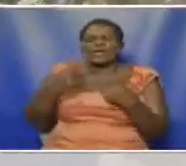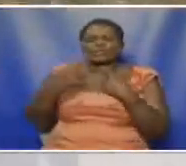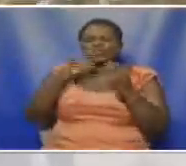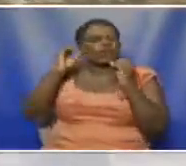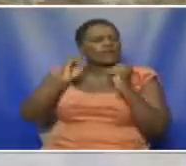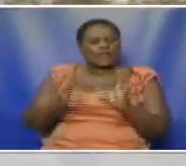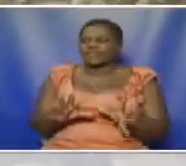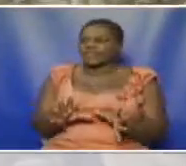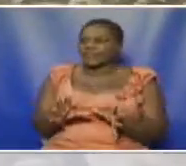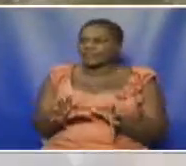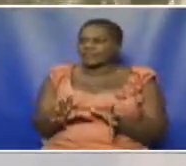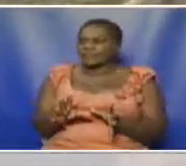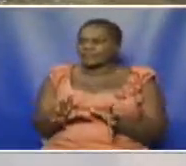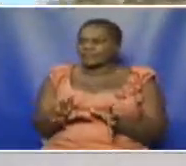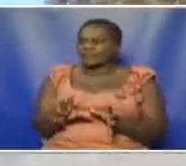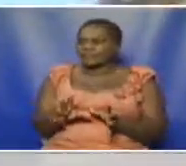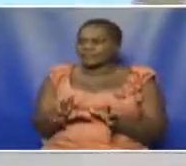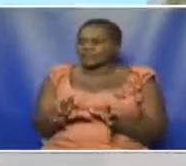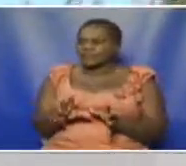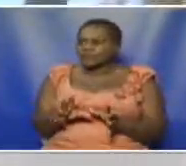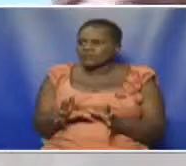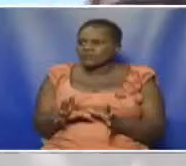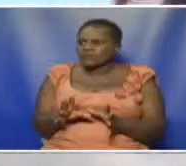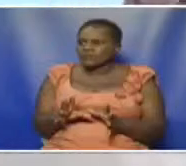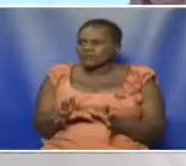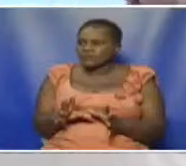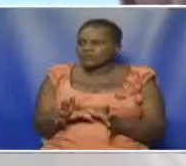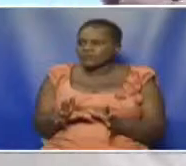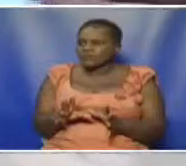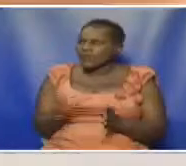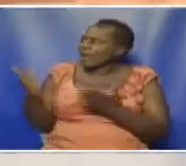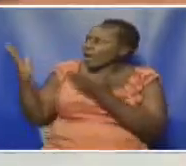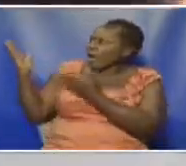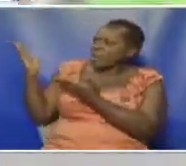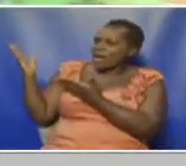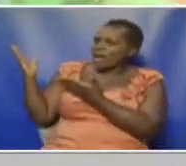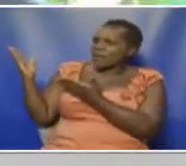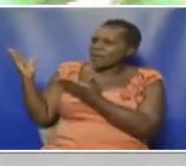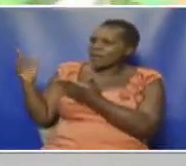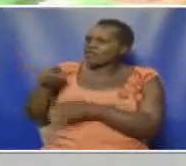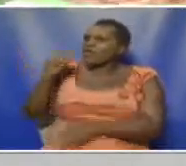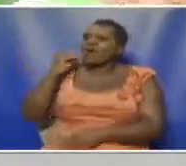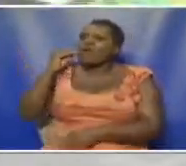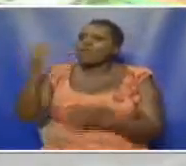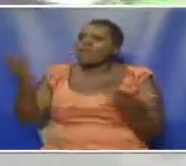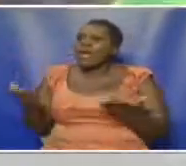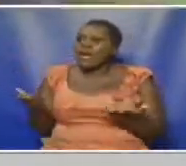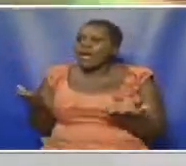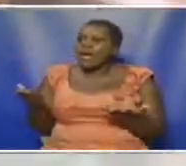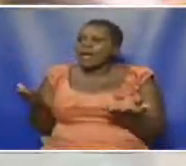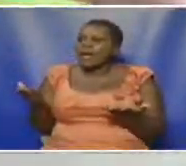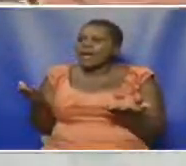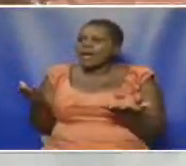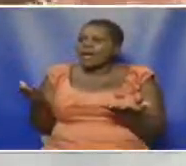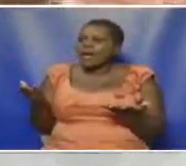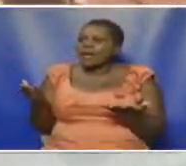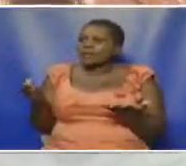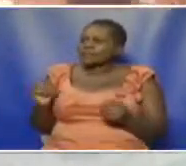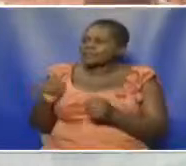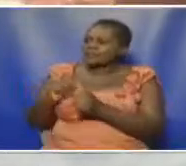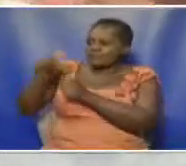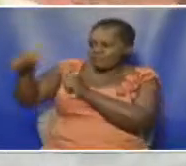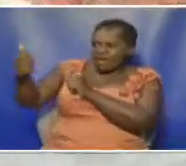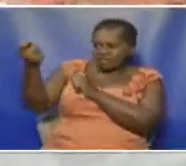Wapi? Nini nah Enterprise Kwewe kwako ni wapi metoka Api Nini natawa latili labo genetic